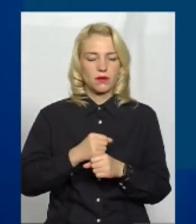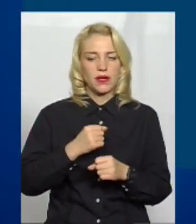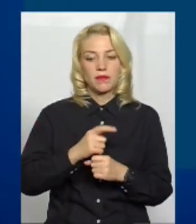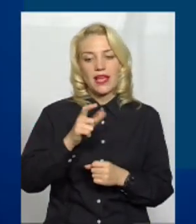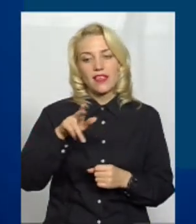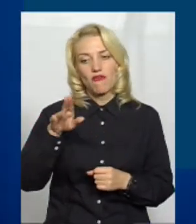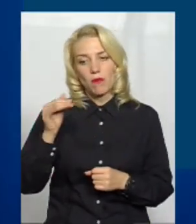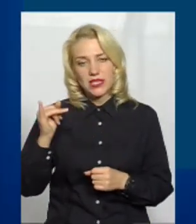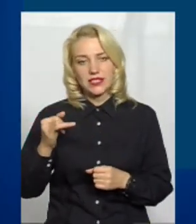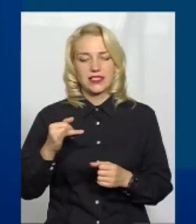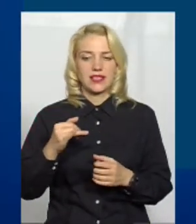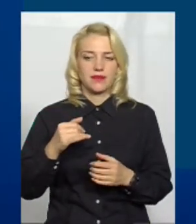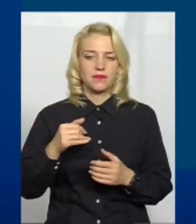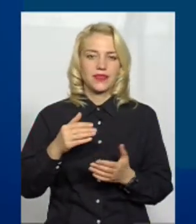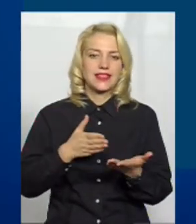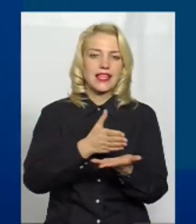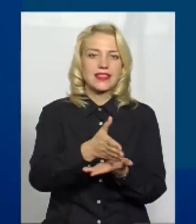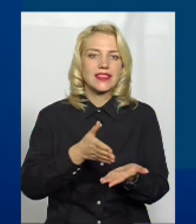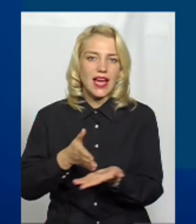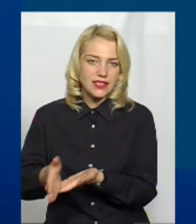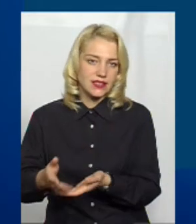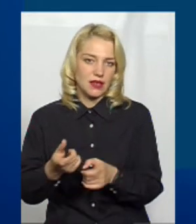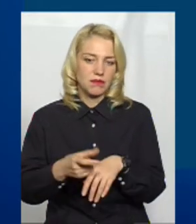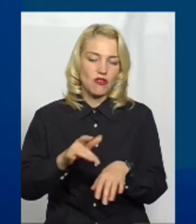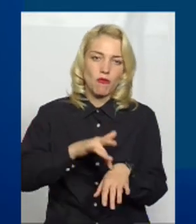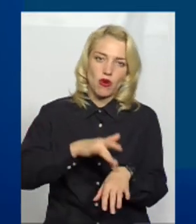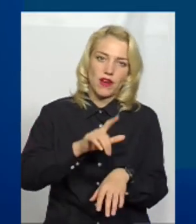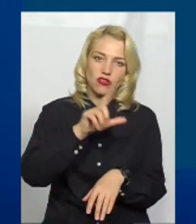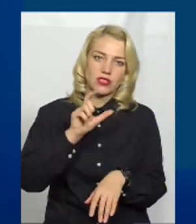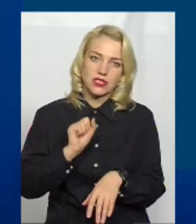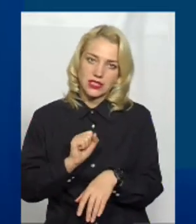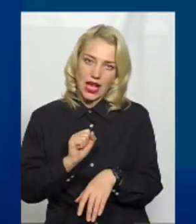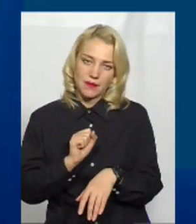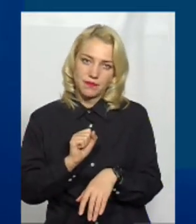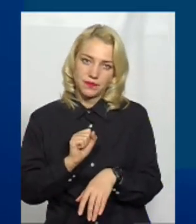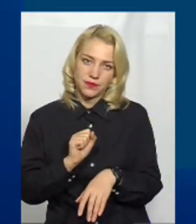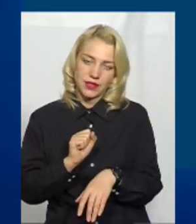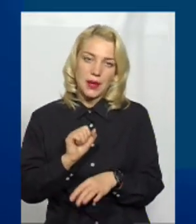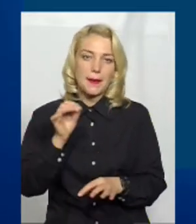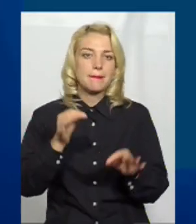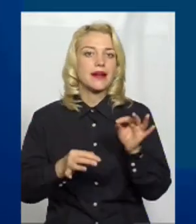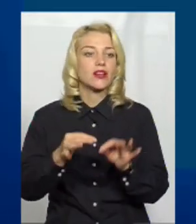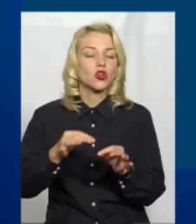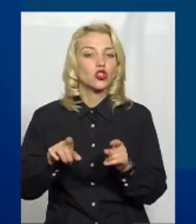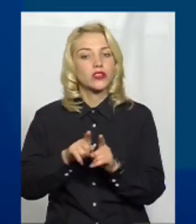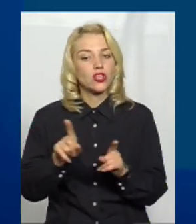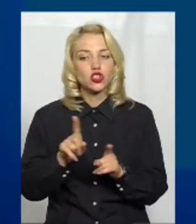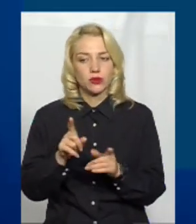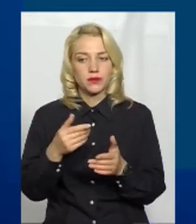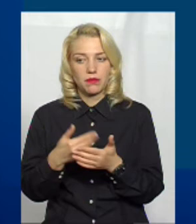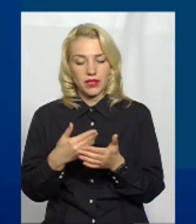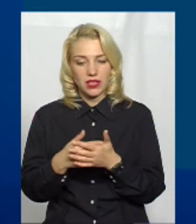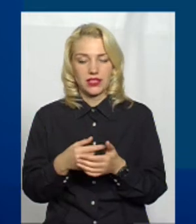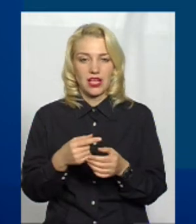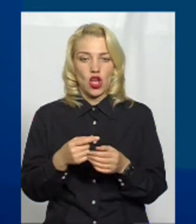наприклад, зараз тенденції більше вболівають за природу, так, щоб, наприклад, не та